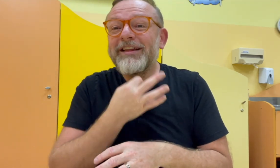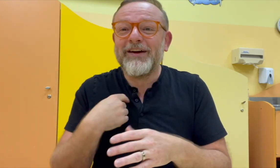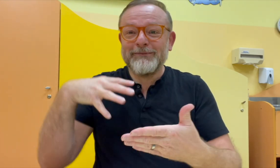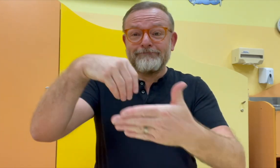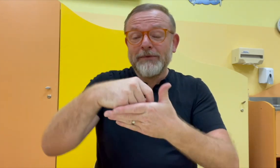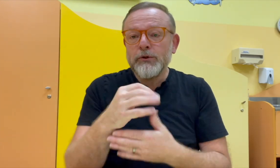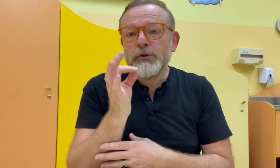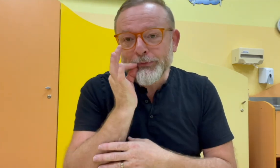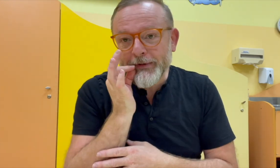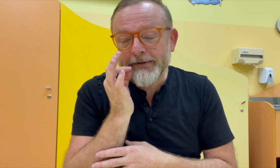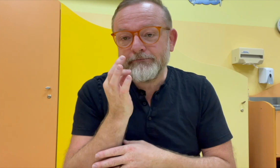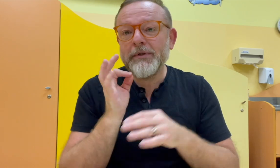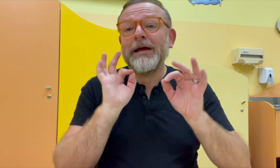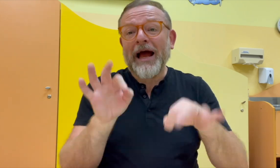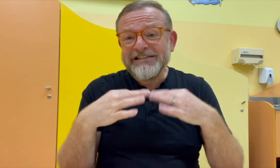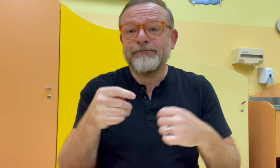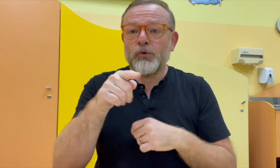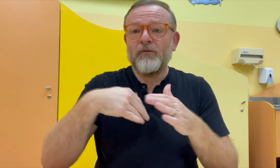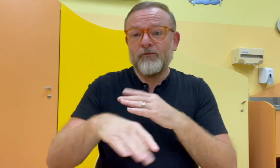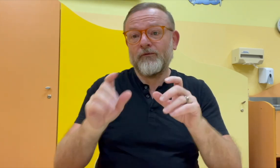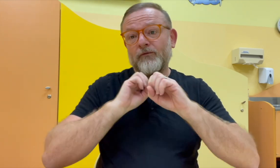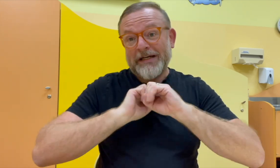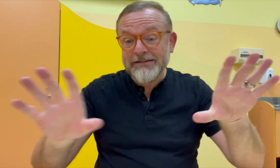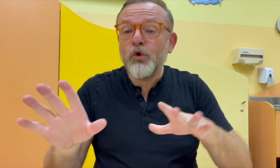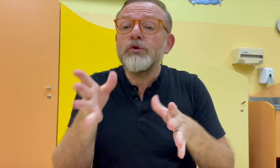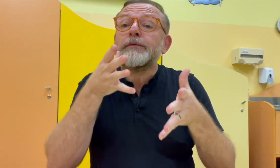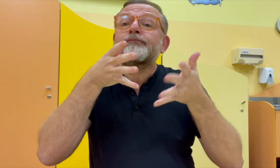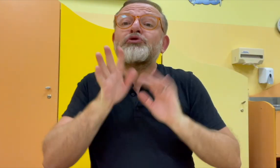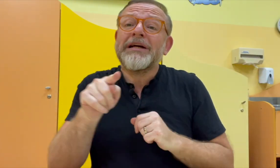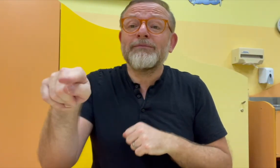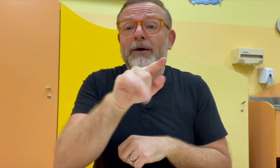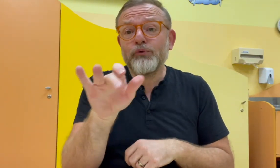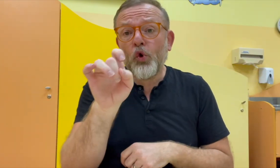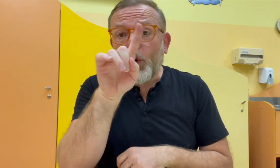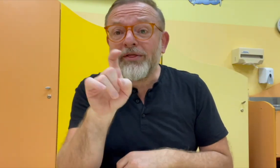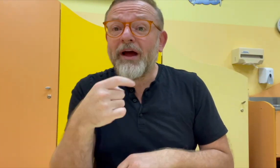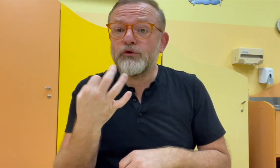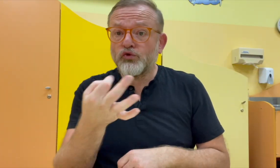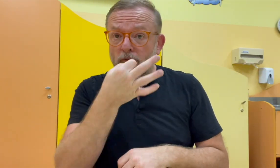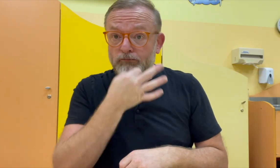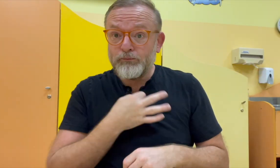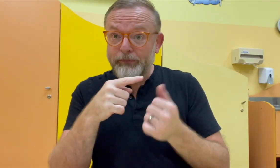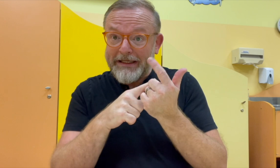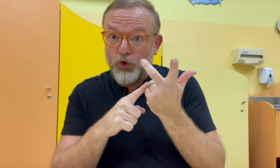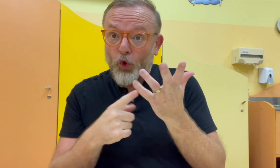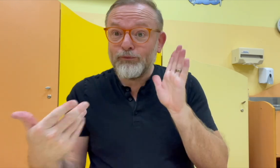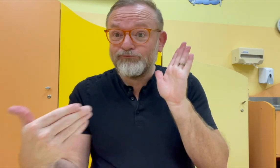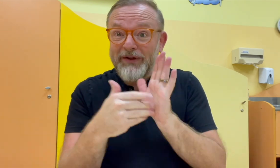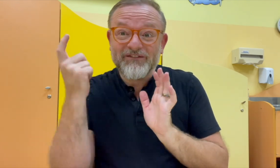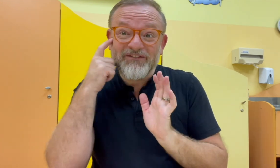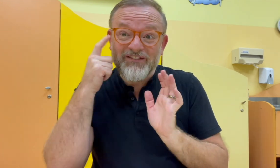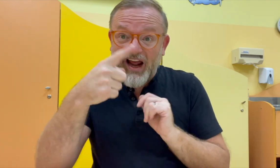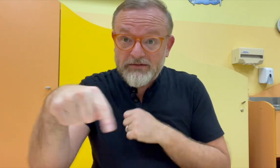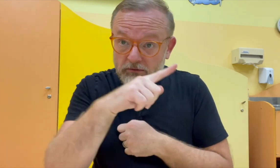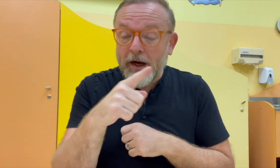líto, že nebudu moct být na závěrečné diskuzi a nebudete mi moct klást otázky. Pokud budete přeci jen mít nějakou